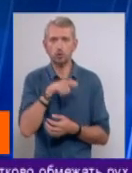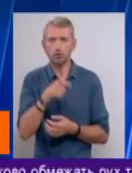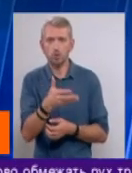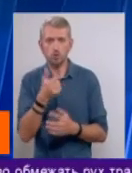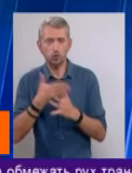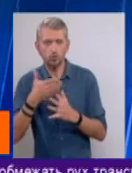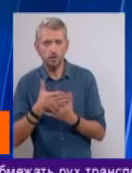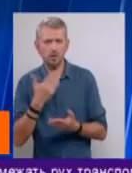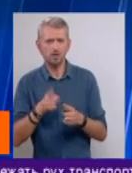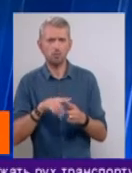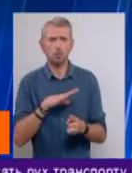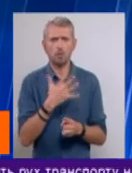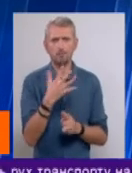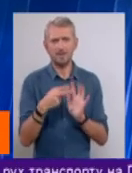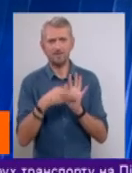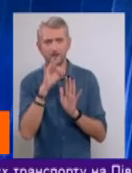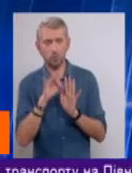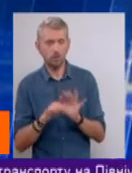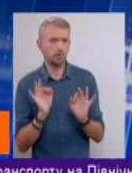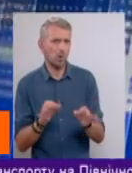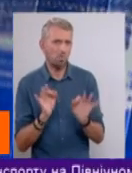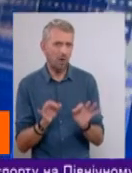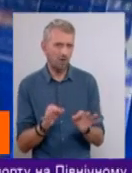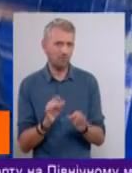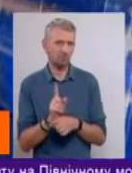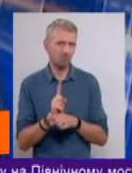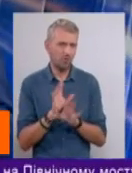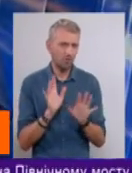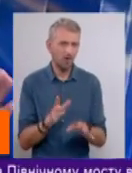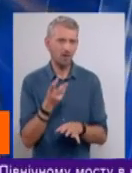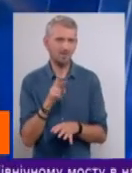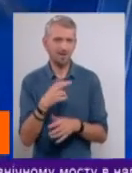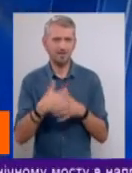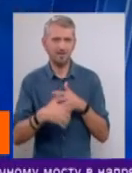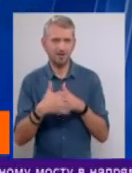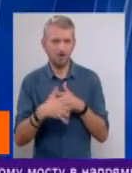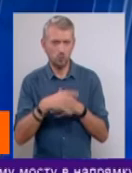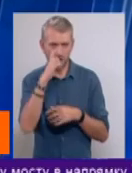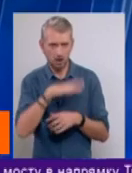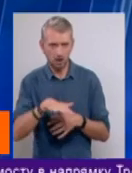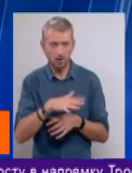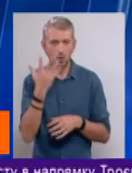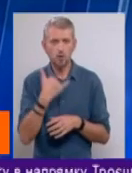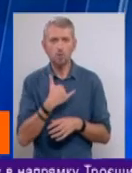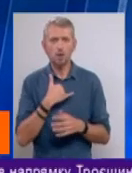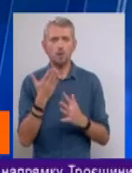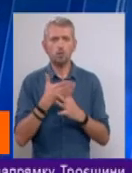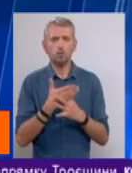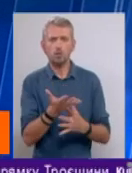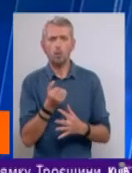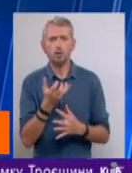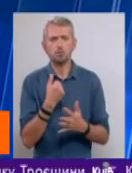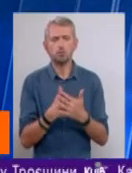Коли би це було там 5-7 відсотків, це було б нормальна, стандартна норма десь там для середньостатистичної країни. А коли в нас на субсидіях сьогодні